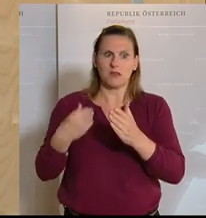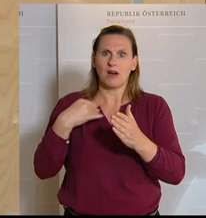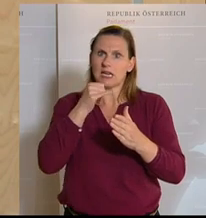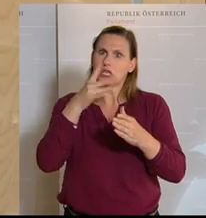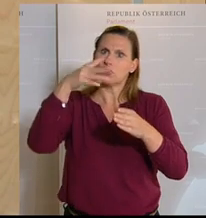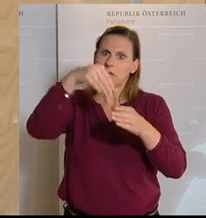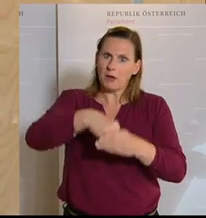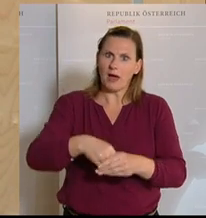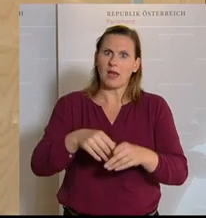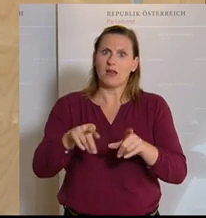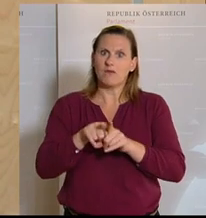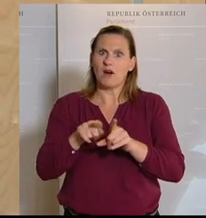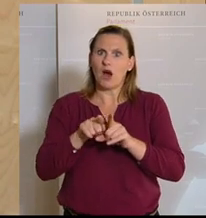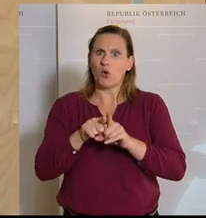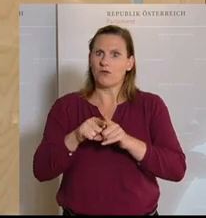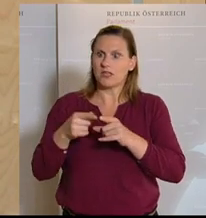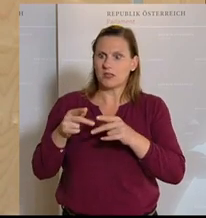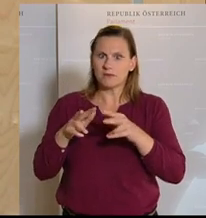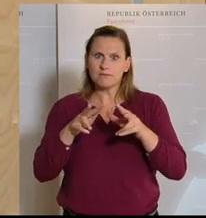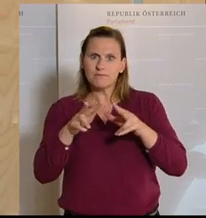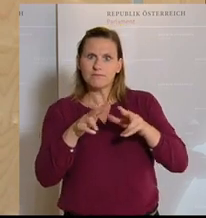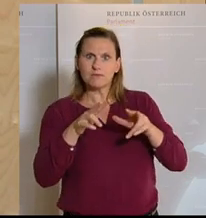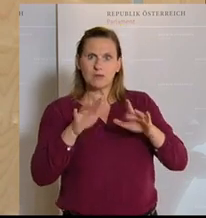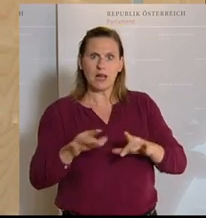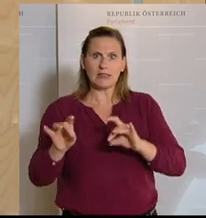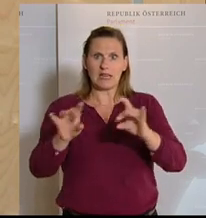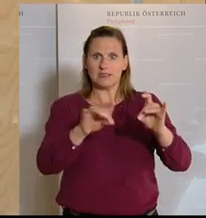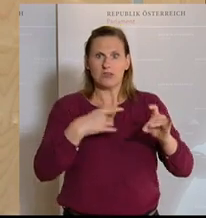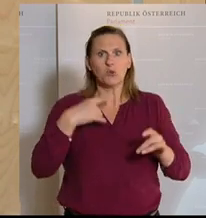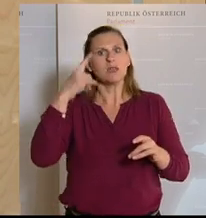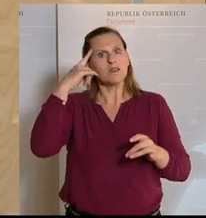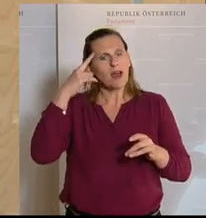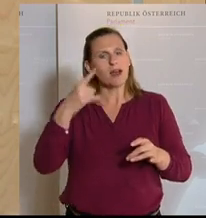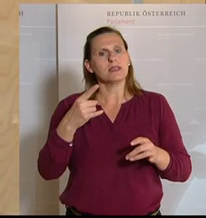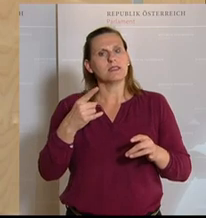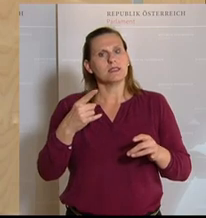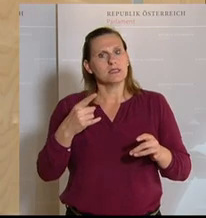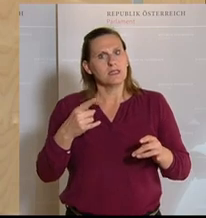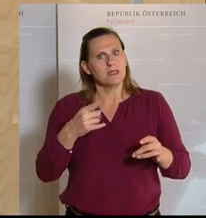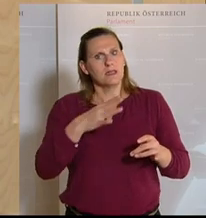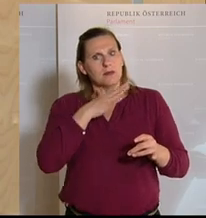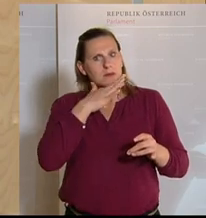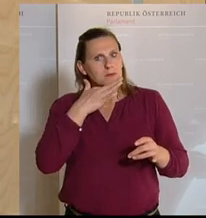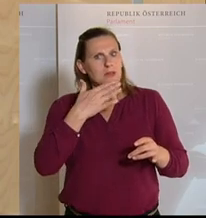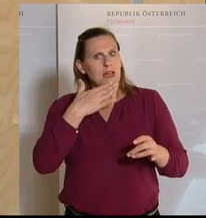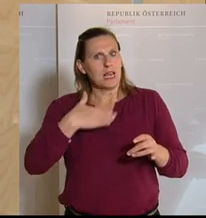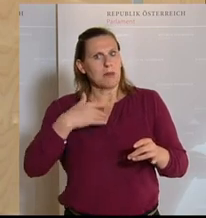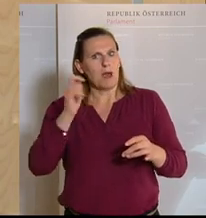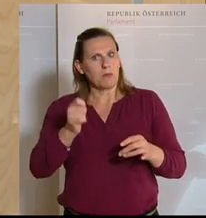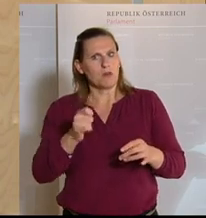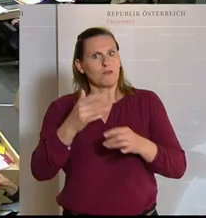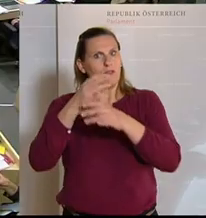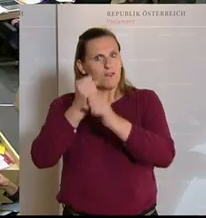nur einbezogen, er war auch logistisch tätig. Und ich weiß, meine sehr geschätzten Damen und Herren Abgeordnete, dass Sie dem Verfassungsdienst ein sehr